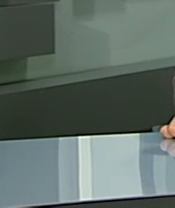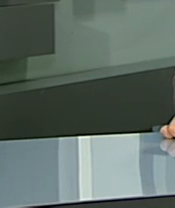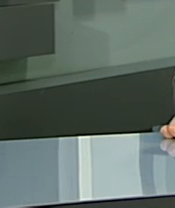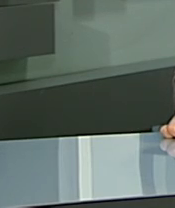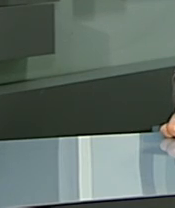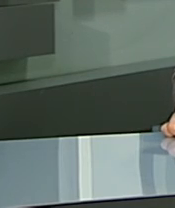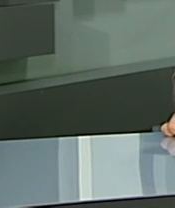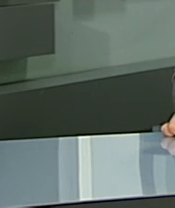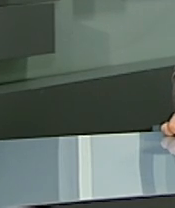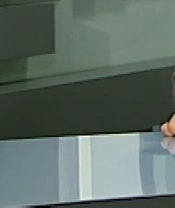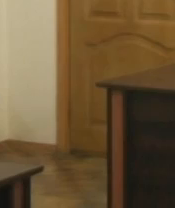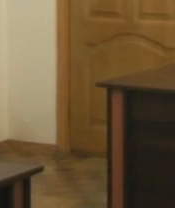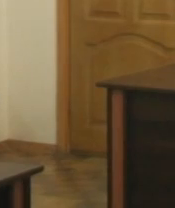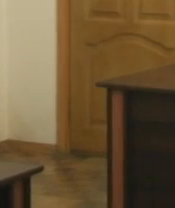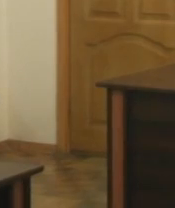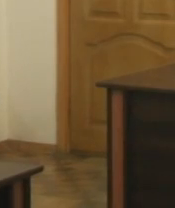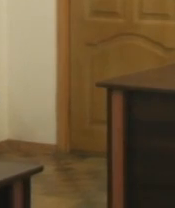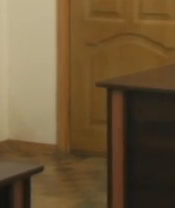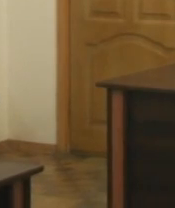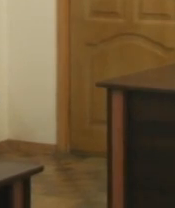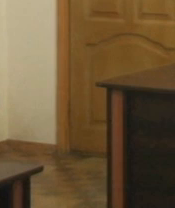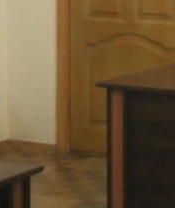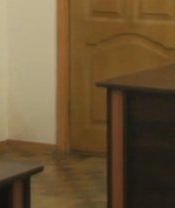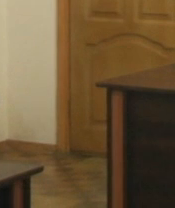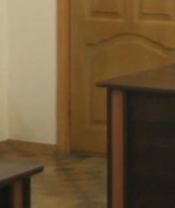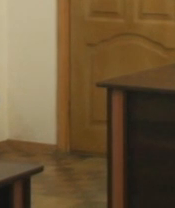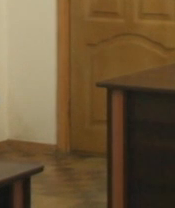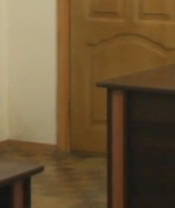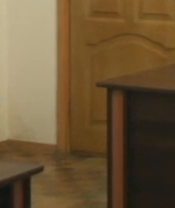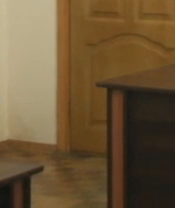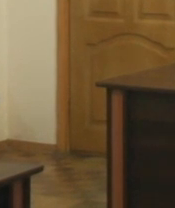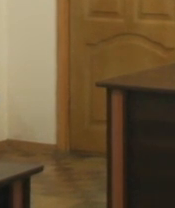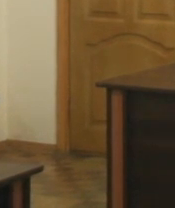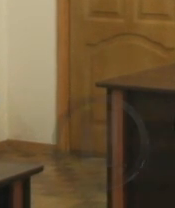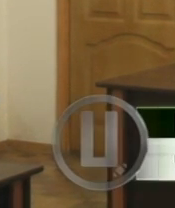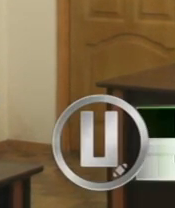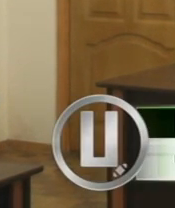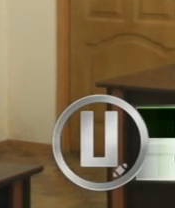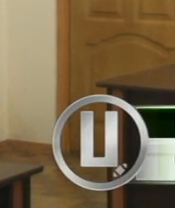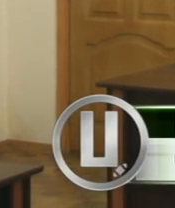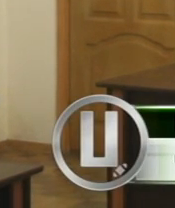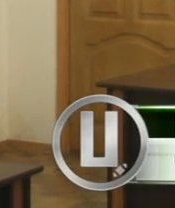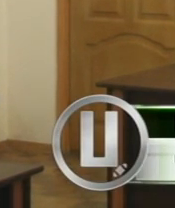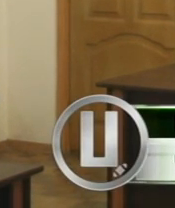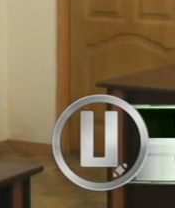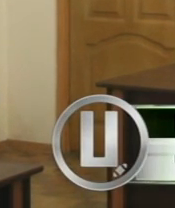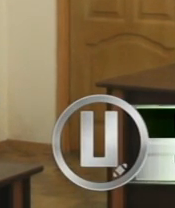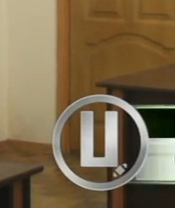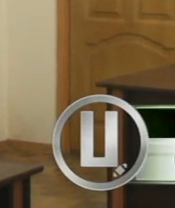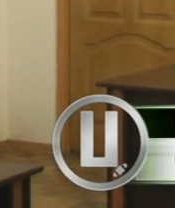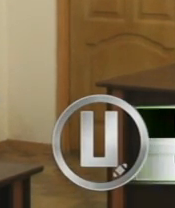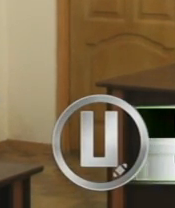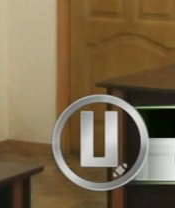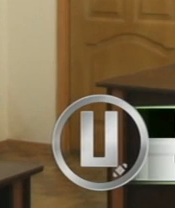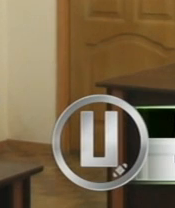клопотання про продовження термін запобіжного заходу. В разі застосовування до обноваченого, ніж ніякого запобіжного заходу, він може